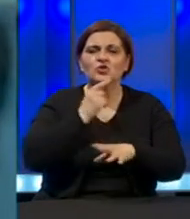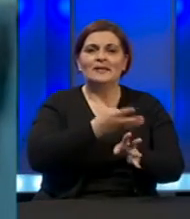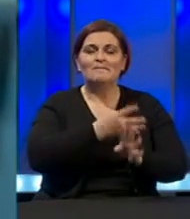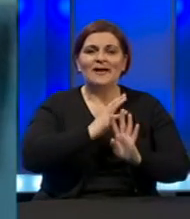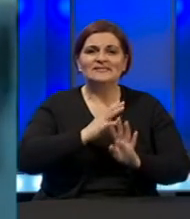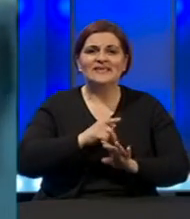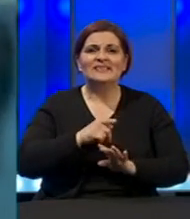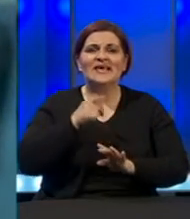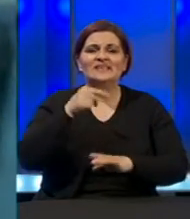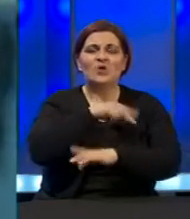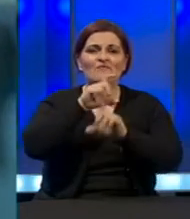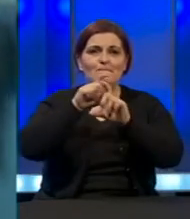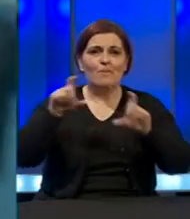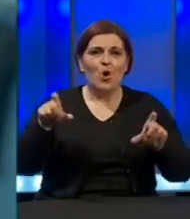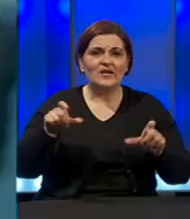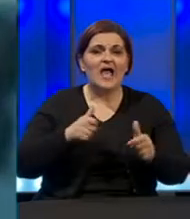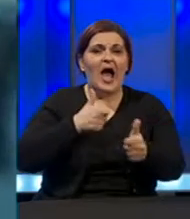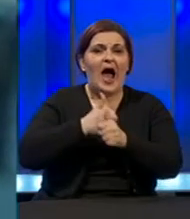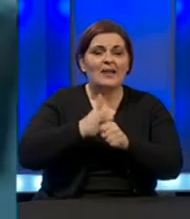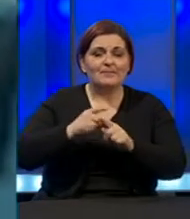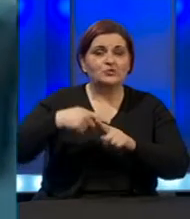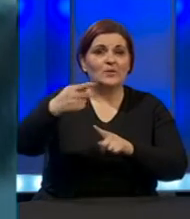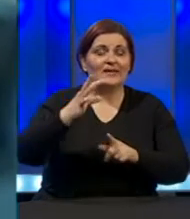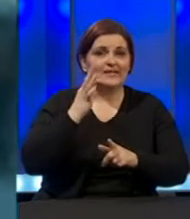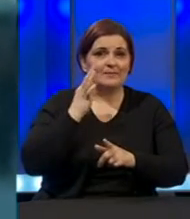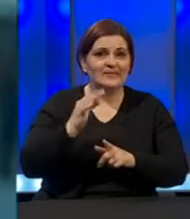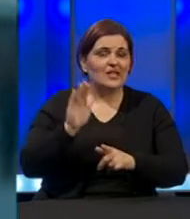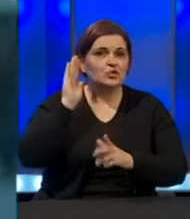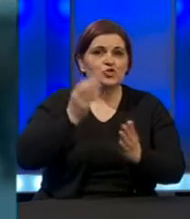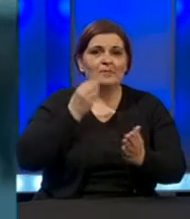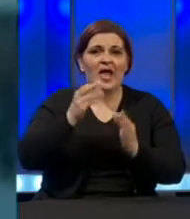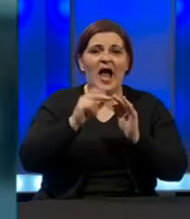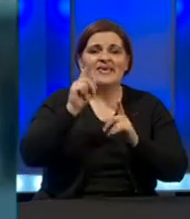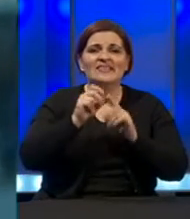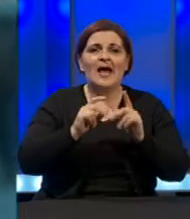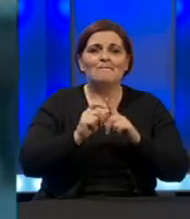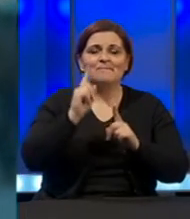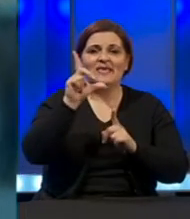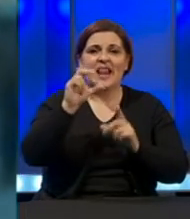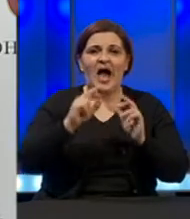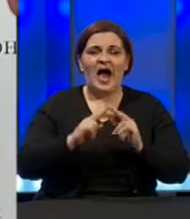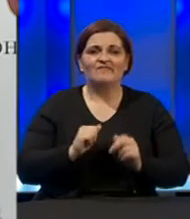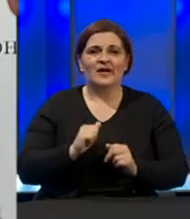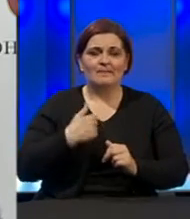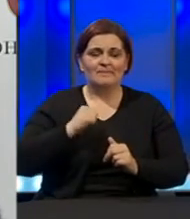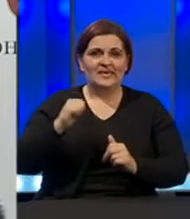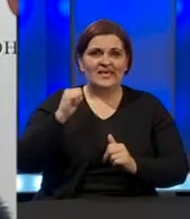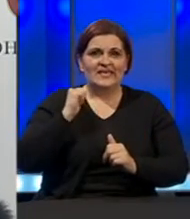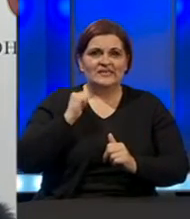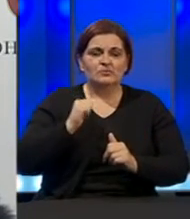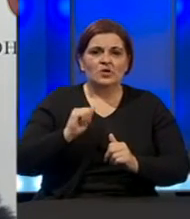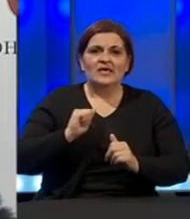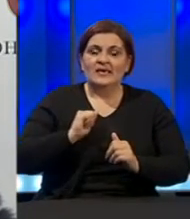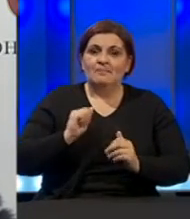sa ove klinike, a pratit će se i u narednim danima. Slušamo izjavu Ajde Pilav. Mi smo juče imali naravno